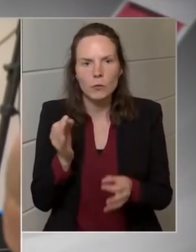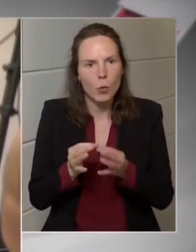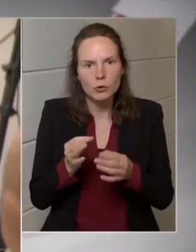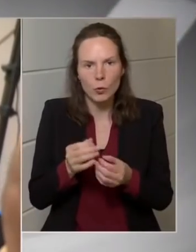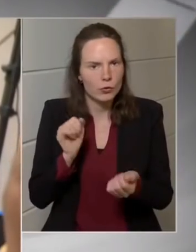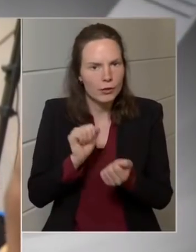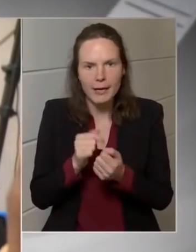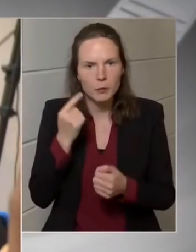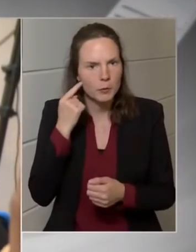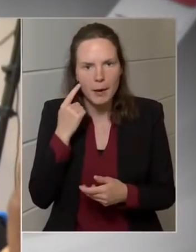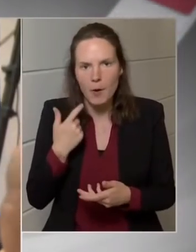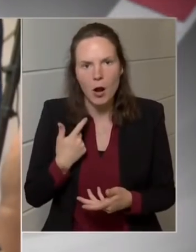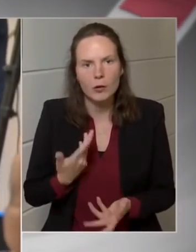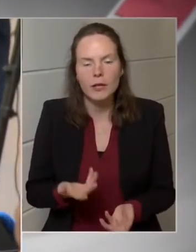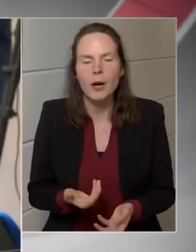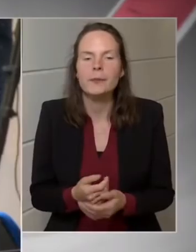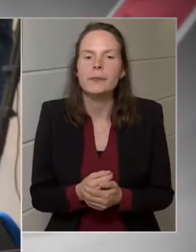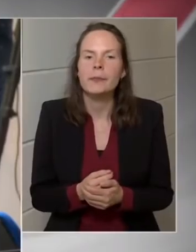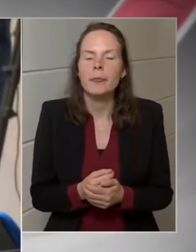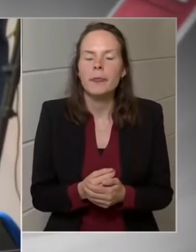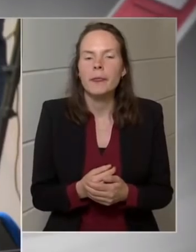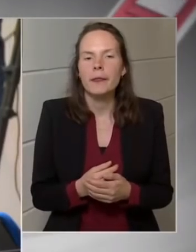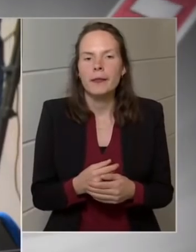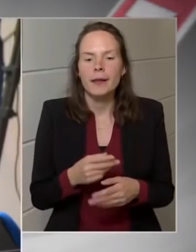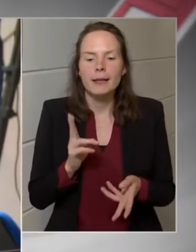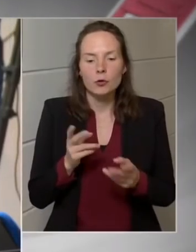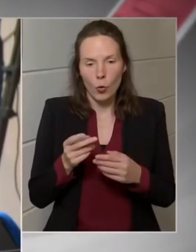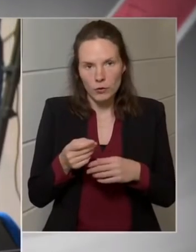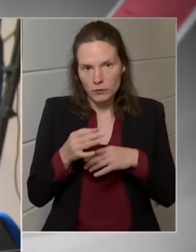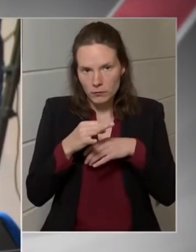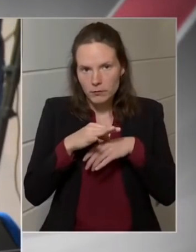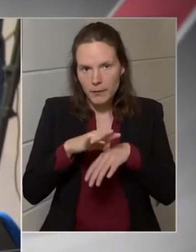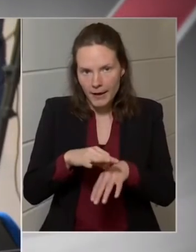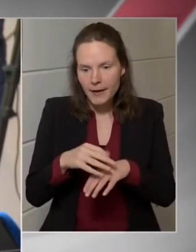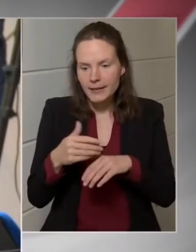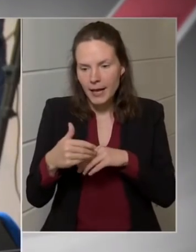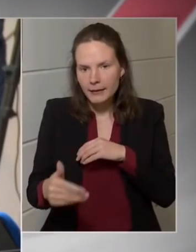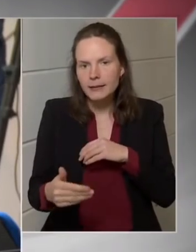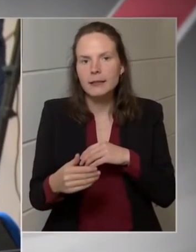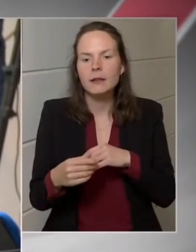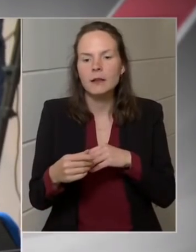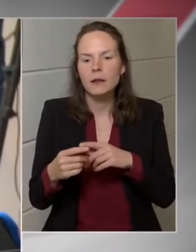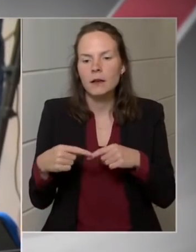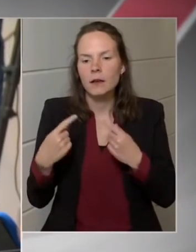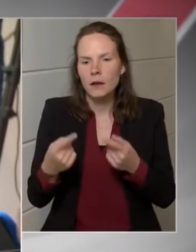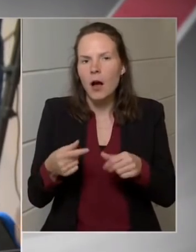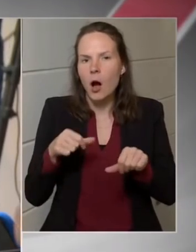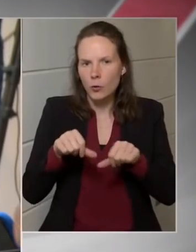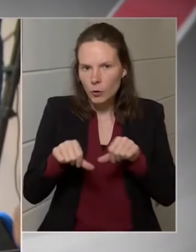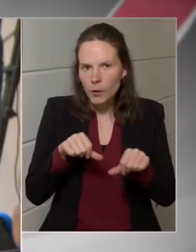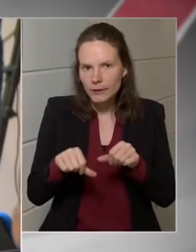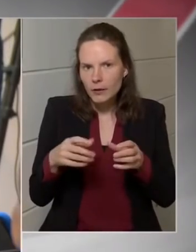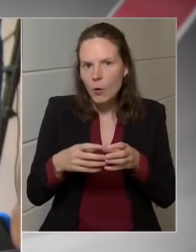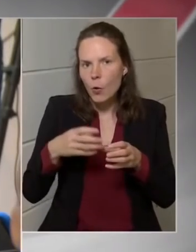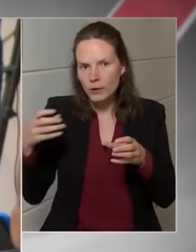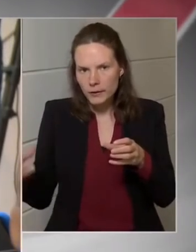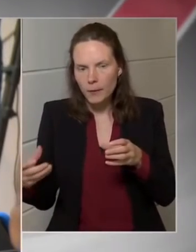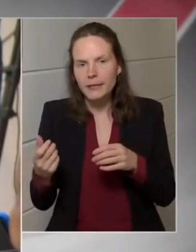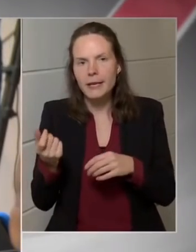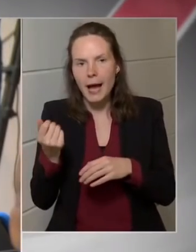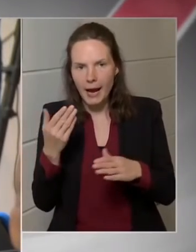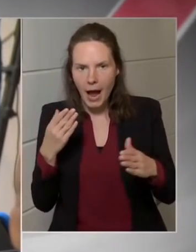kérdezném, hogy konkrétan mikortól vezetik be az extra profit adót, én nem hallottam itt pontos